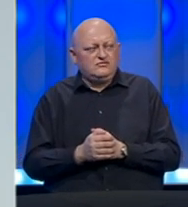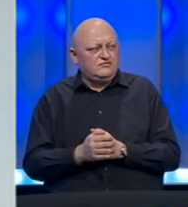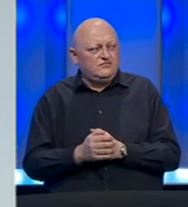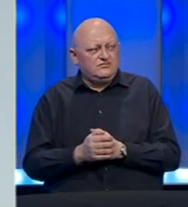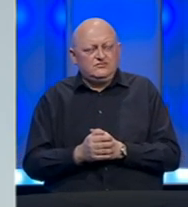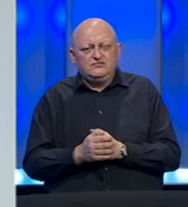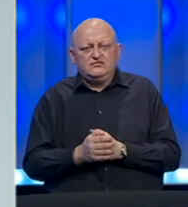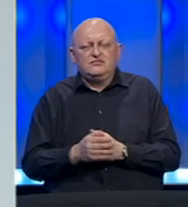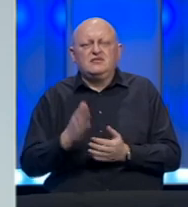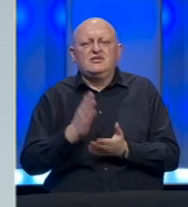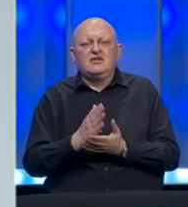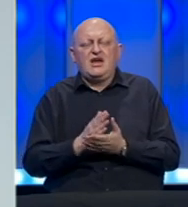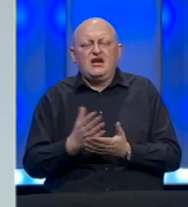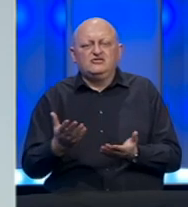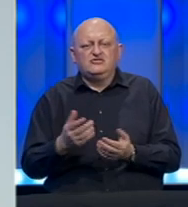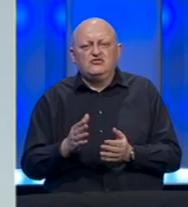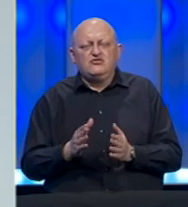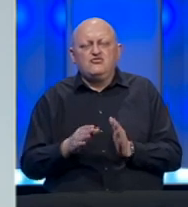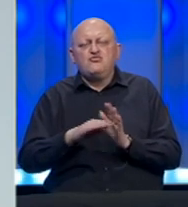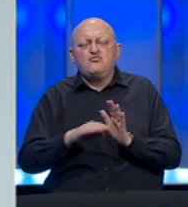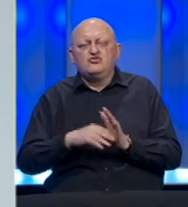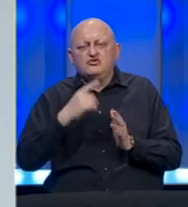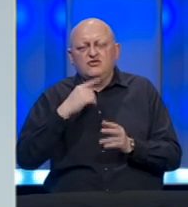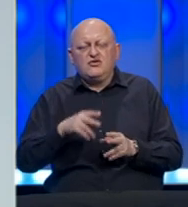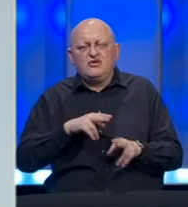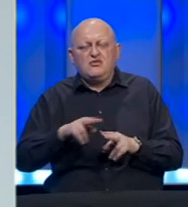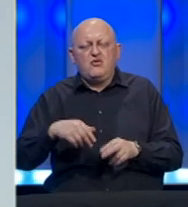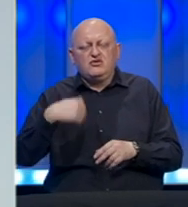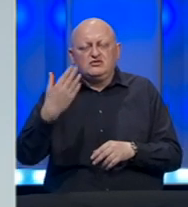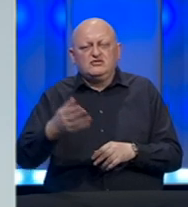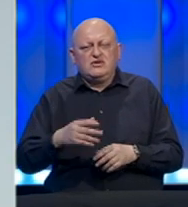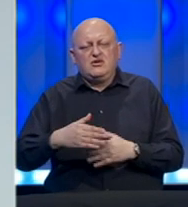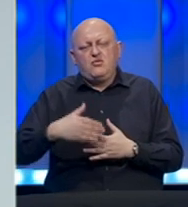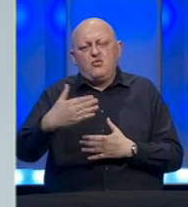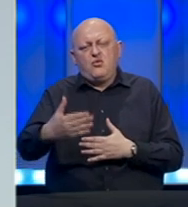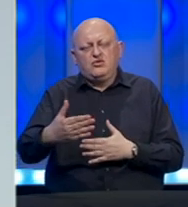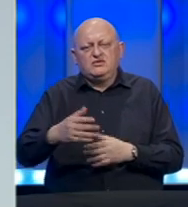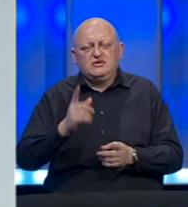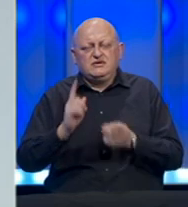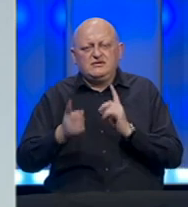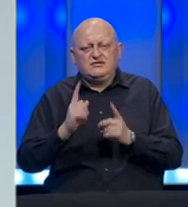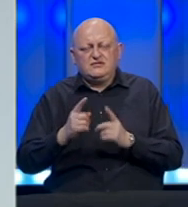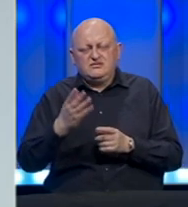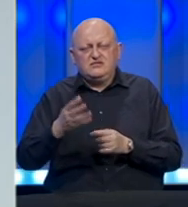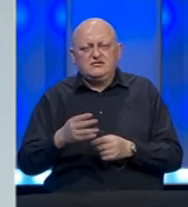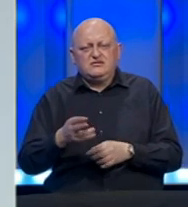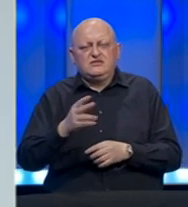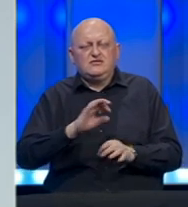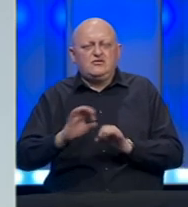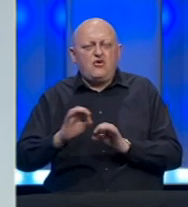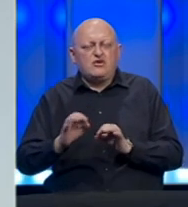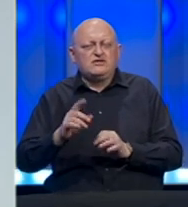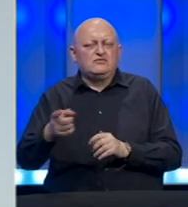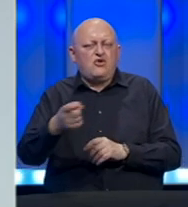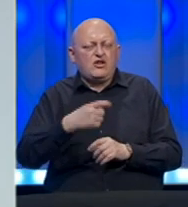načine i odnosno na upustu koje može i ministar izda u odnosu na način organizacije tih